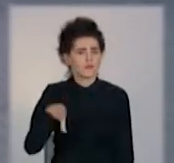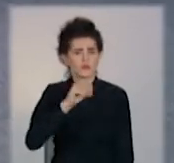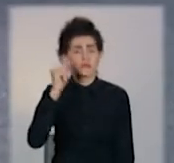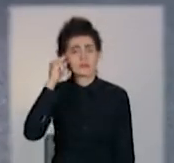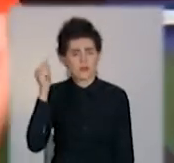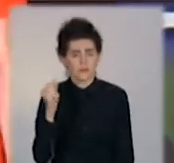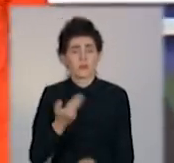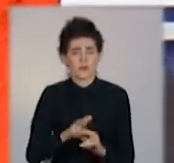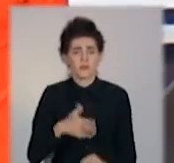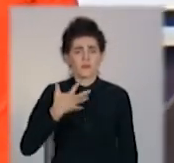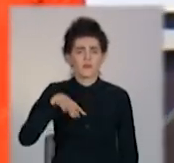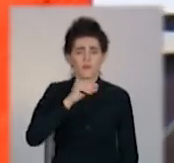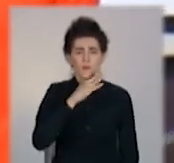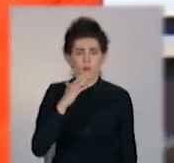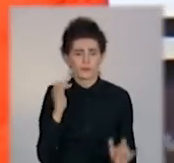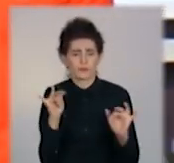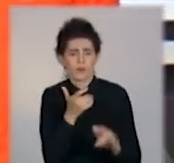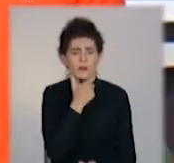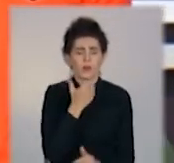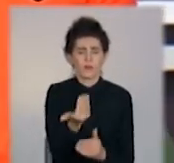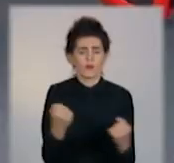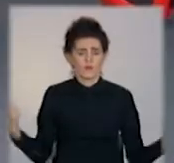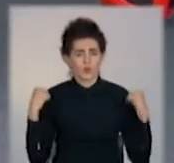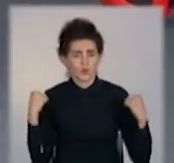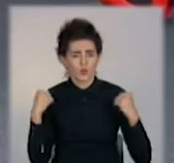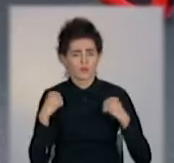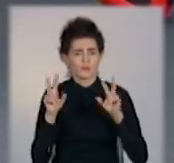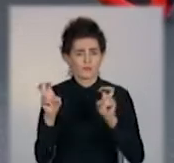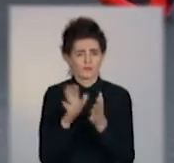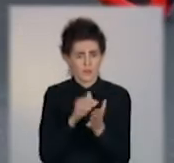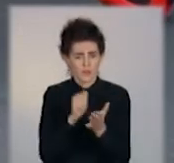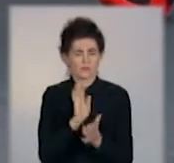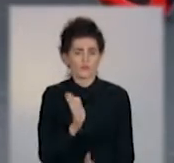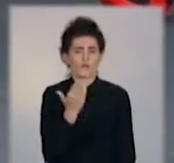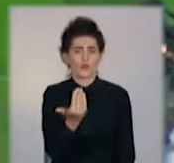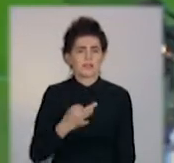Каже, серед глядачів проєкту «Діджитал фізкультура» обов'язково буде і його син.